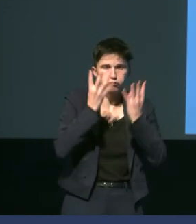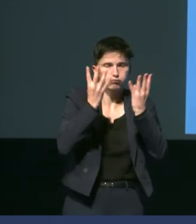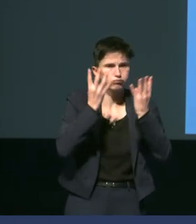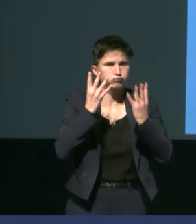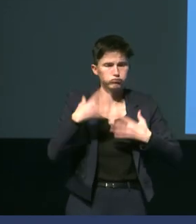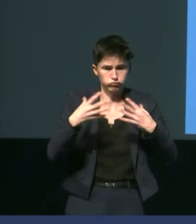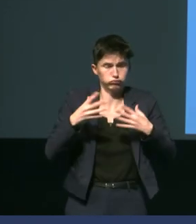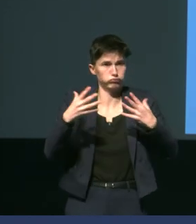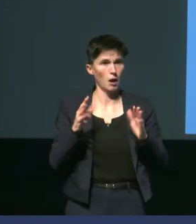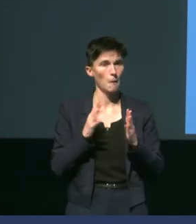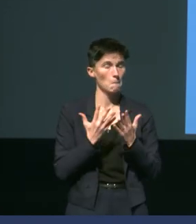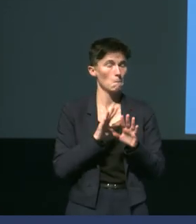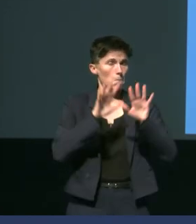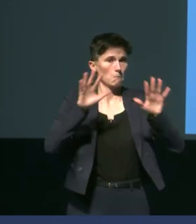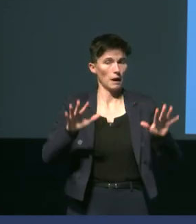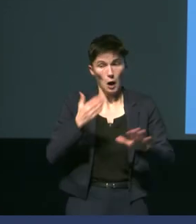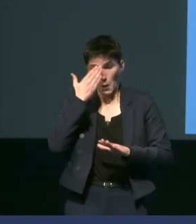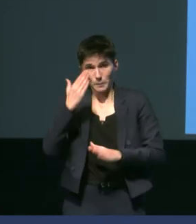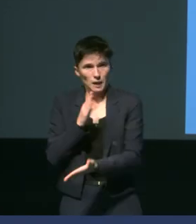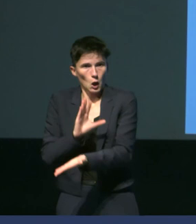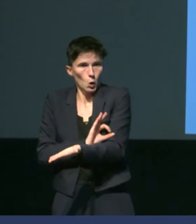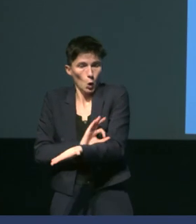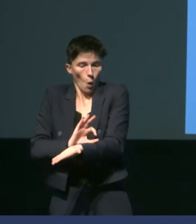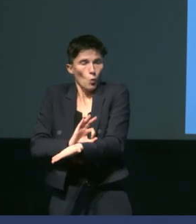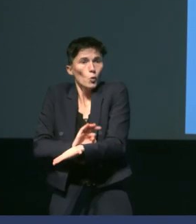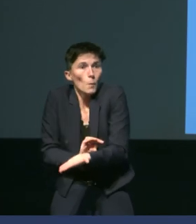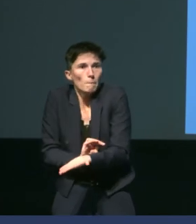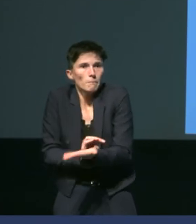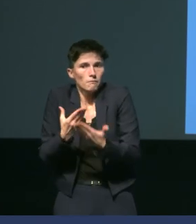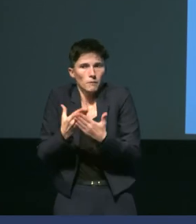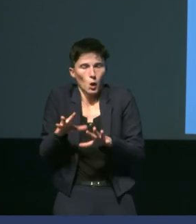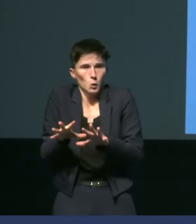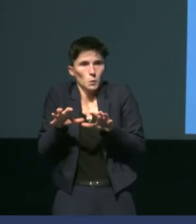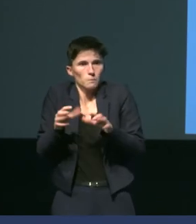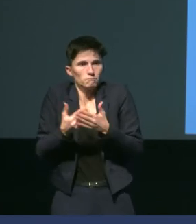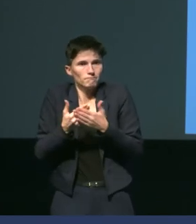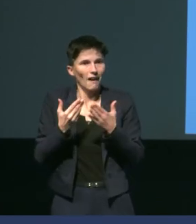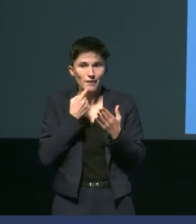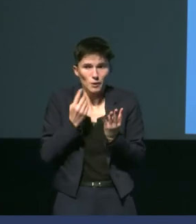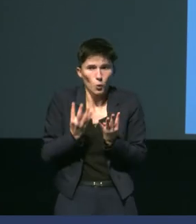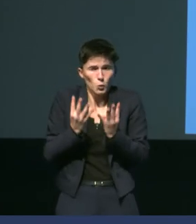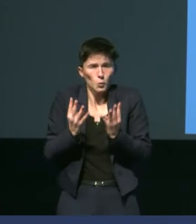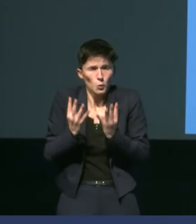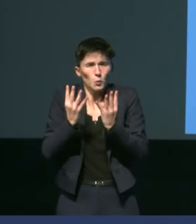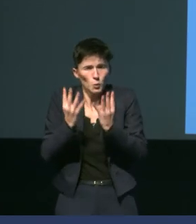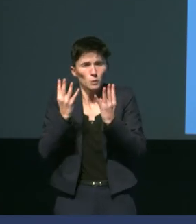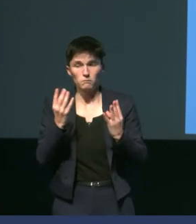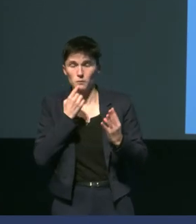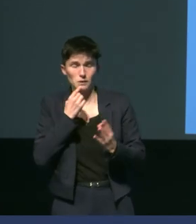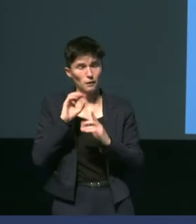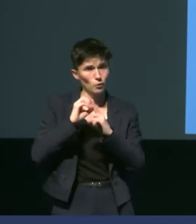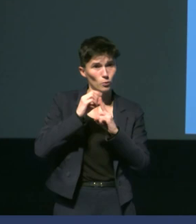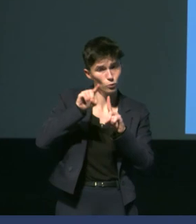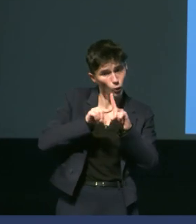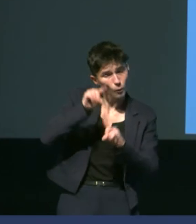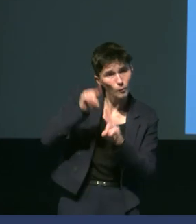vasoconstriction c'est à dire il va réduire le flux sanguin au niveau de ce tissu là on va avoir une température qui va être moins importante